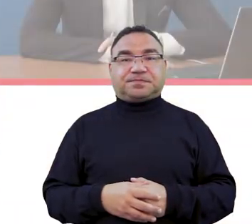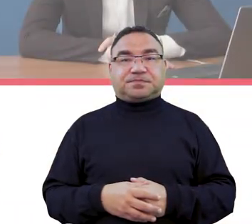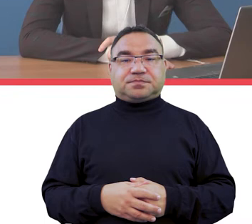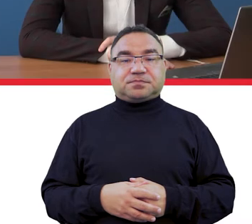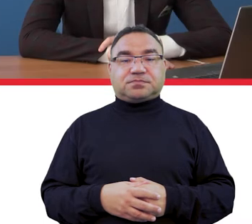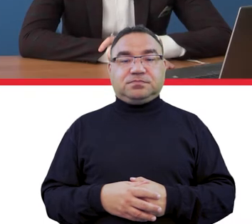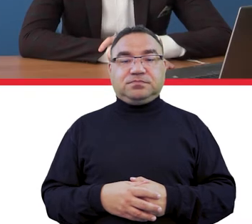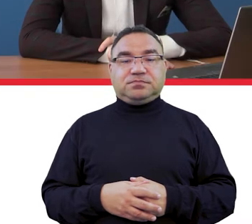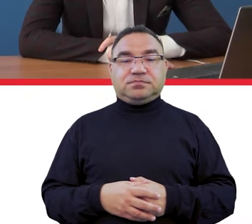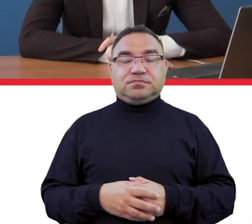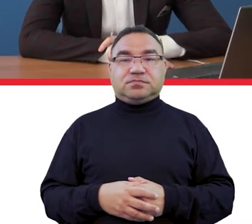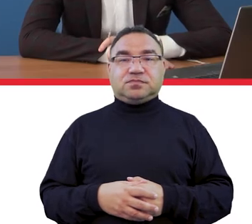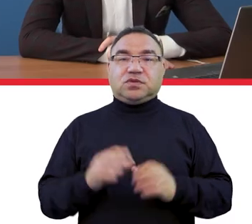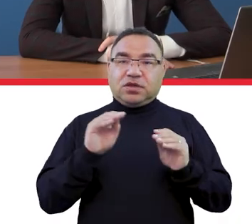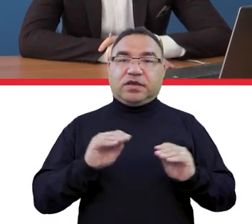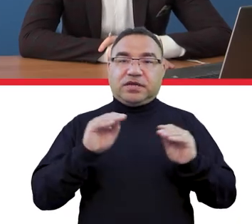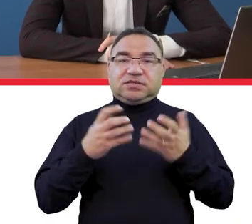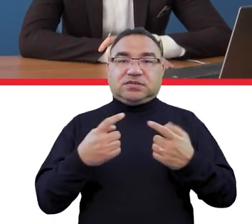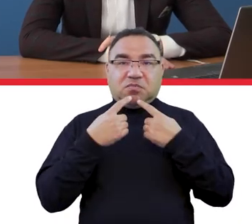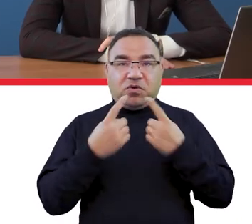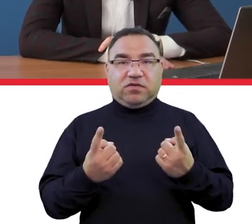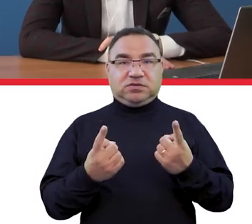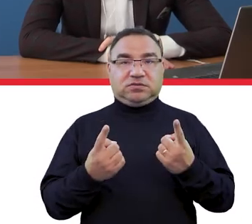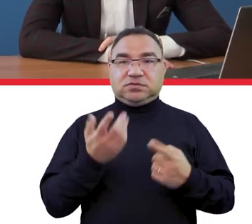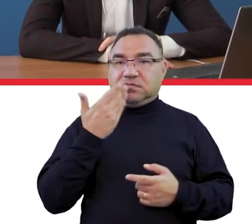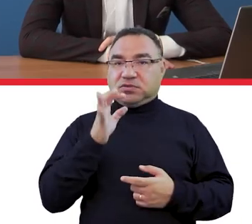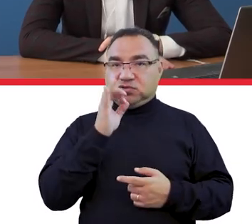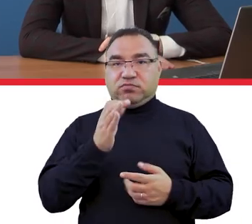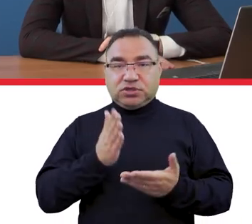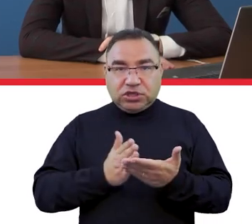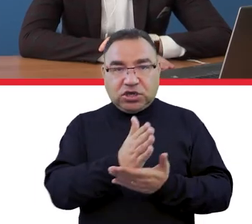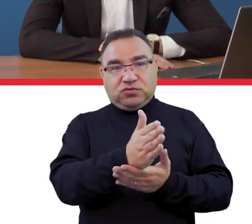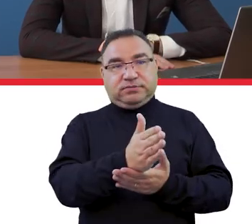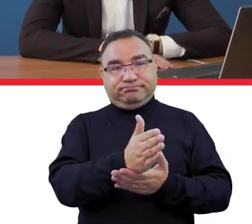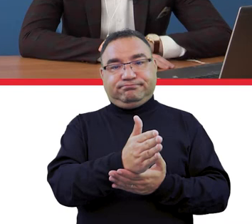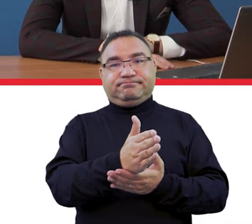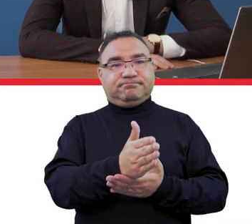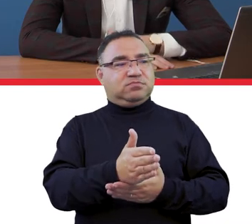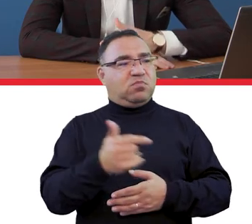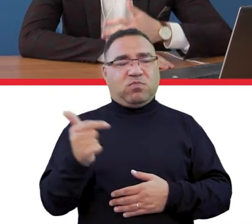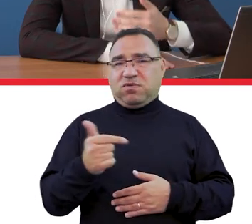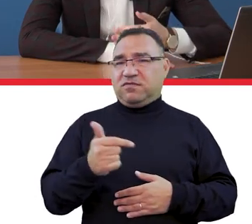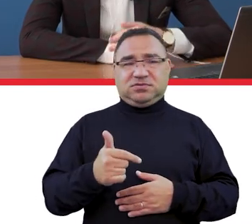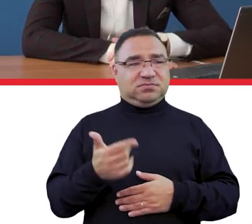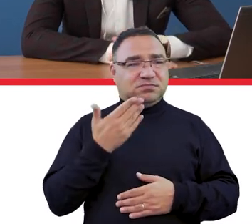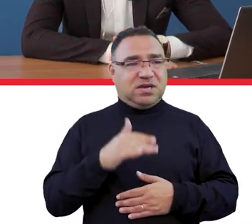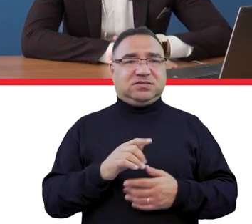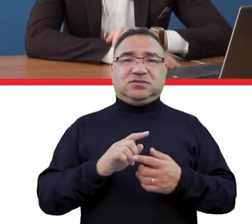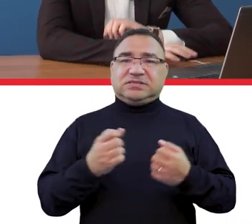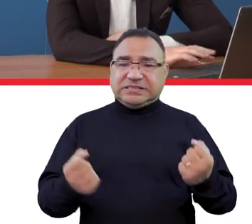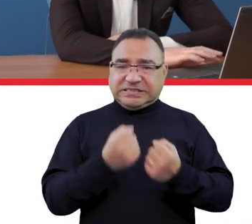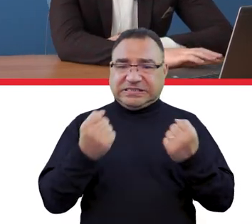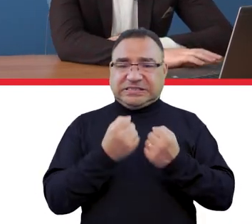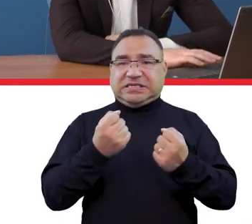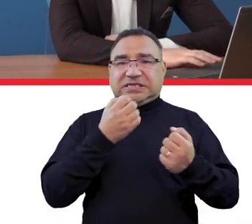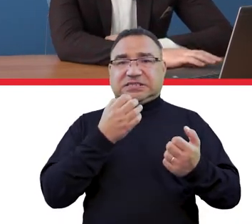Panie ministrze, jako głos środowiska studenckiego mogę powiedzieć, że to jest bardzo dobry kierunek i powinniśmy jak najbardziej digitalizować tą